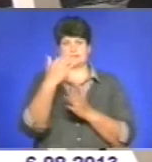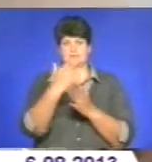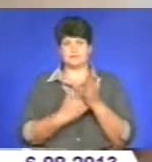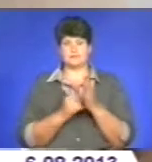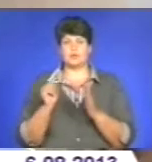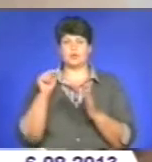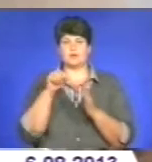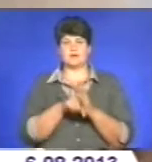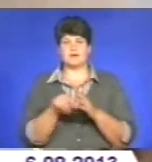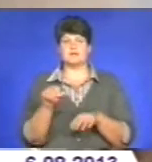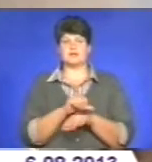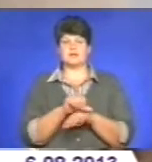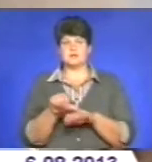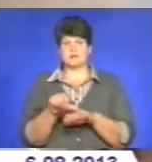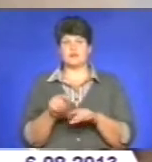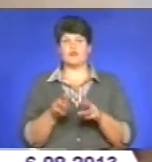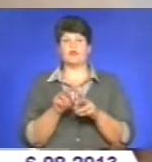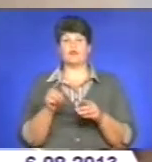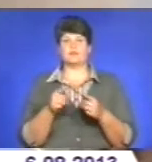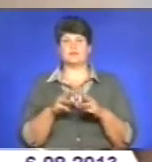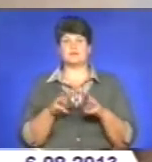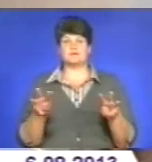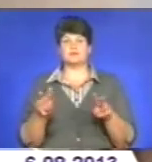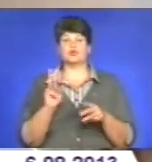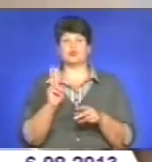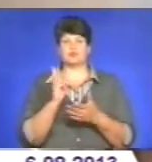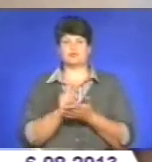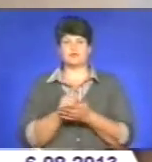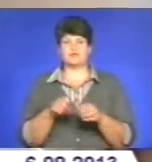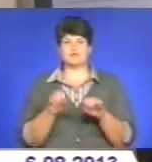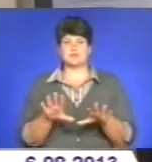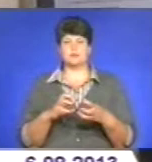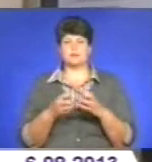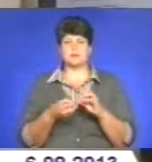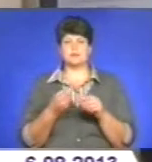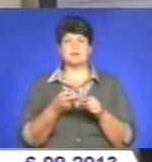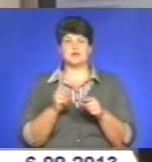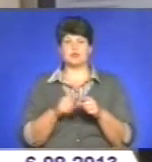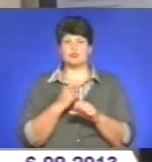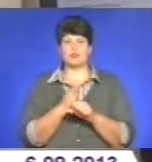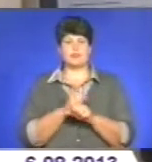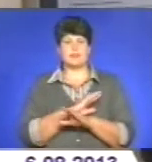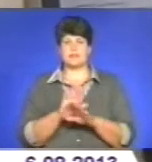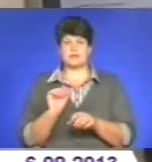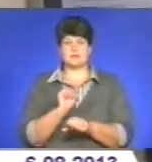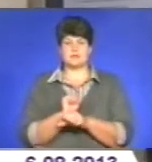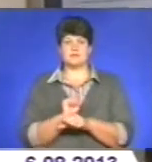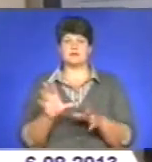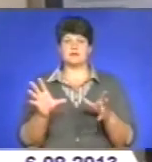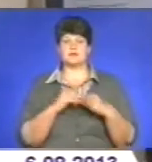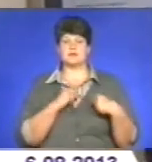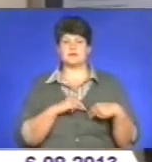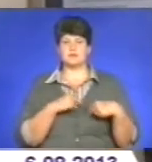потрапляє до адресата, у відомство, яке має вирішити проблему. Однак на цьому робота у рядовій лінії не припиняється. Співробітники